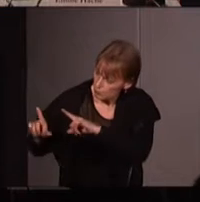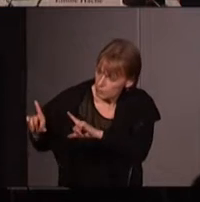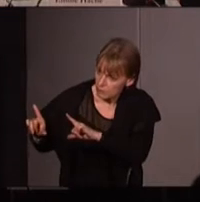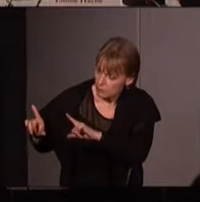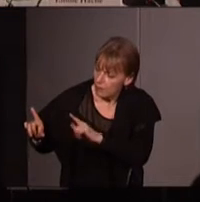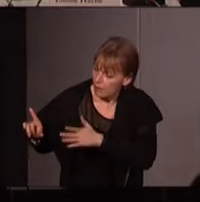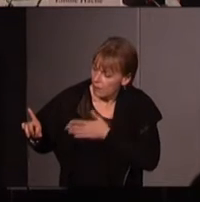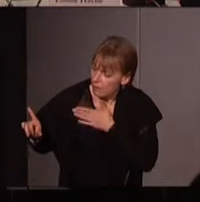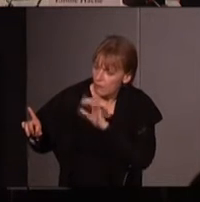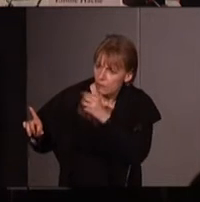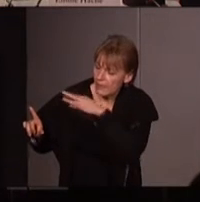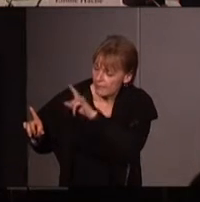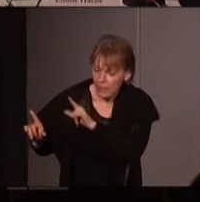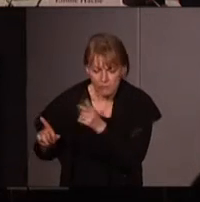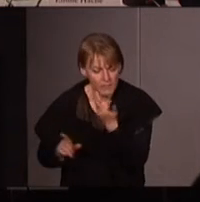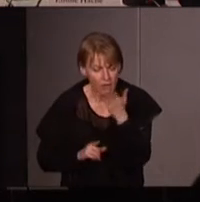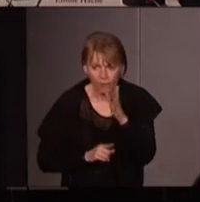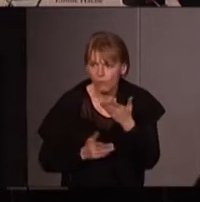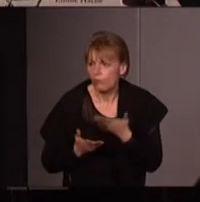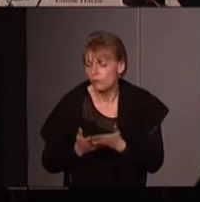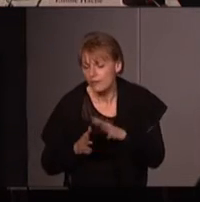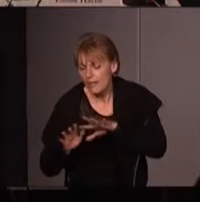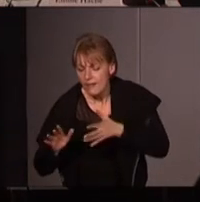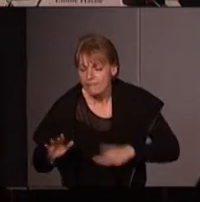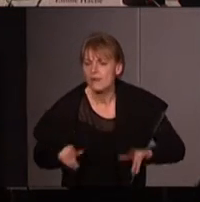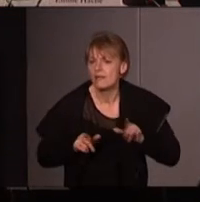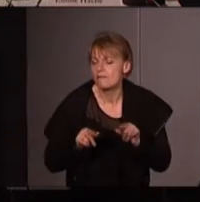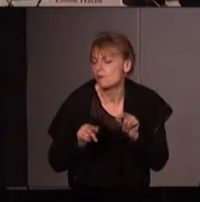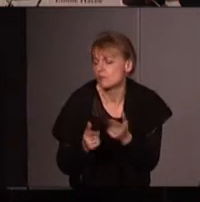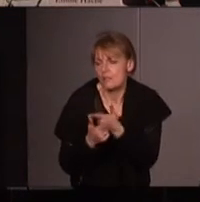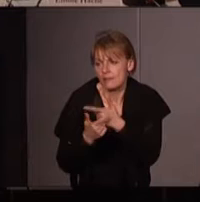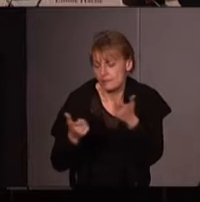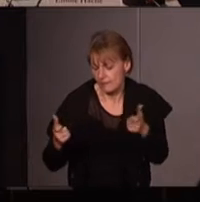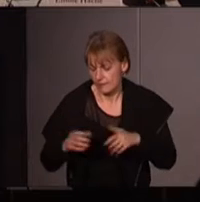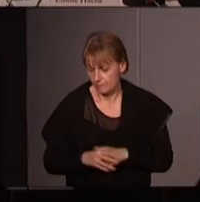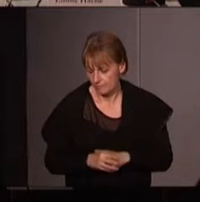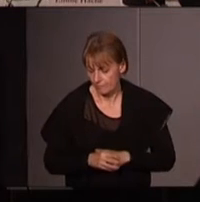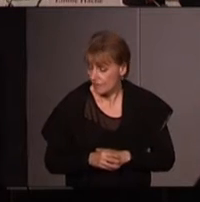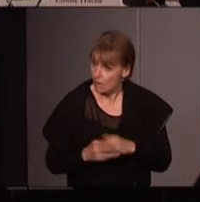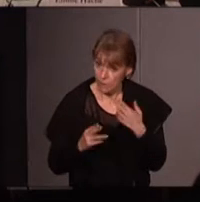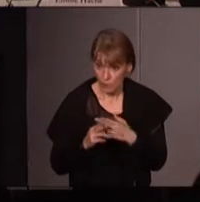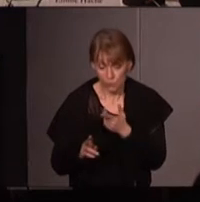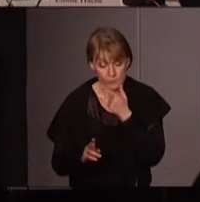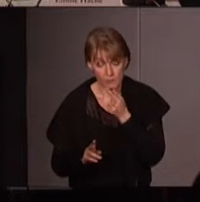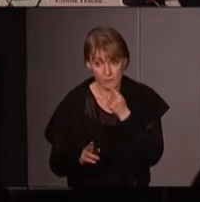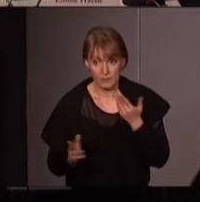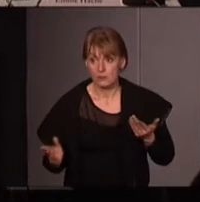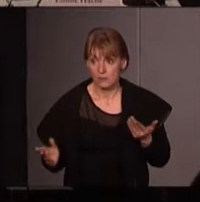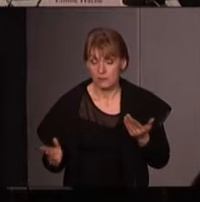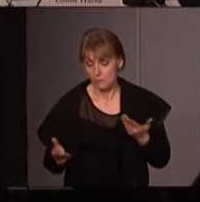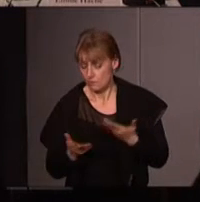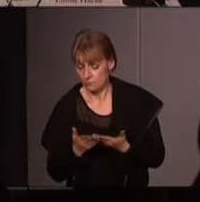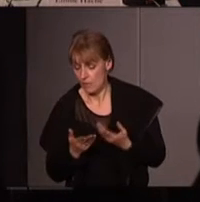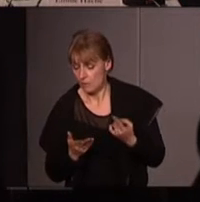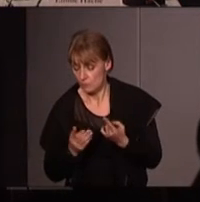Love Canal mais il y en a d'autres il a la vallée du cancer il y en a plein qui ont à chaque fois des noms tout à fait sympathiques et dans lesquels en fait à chaque